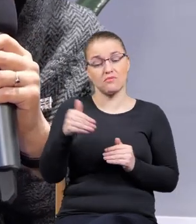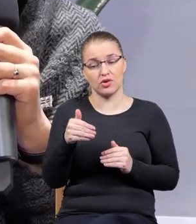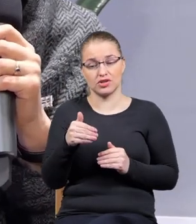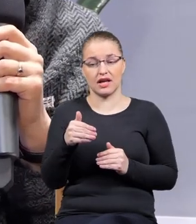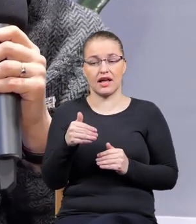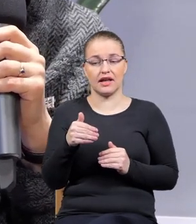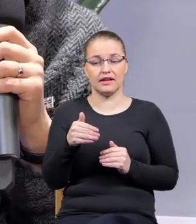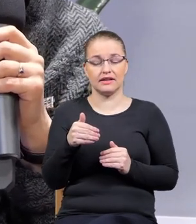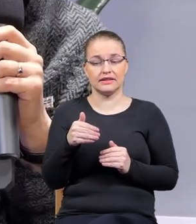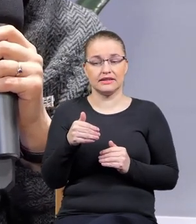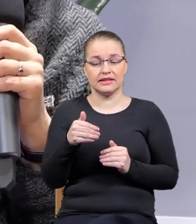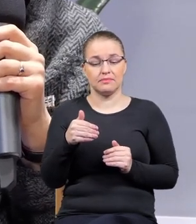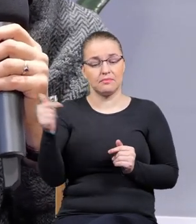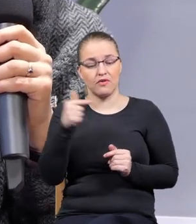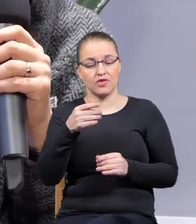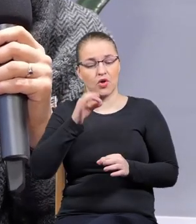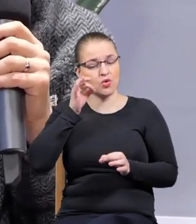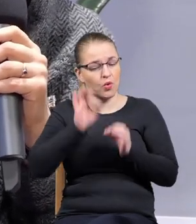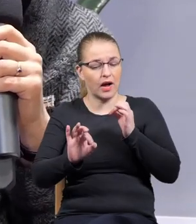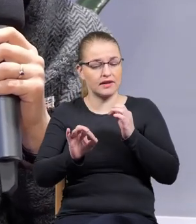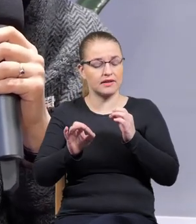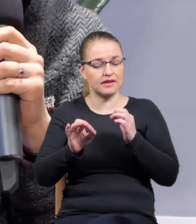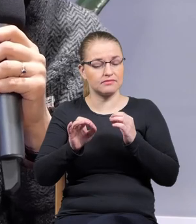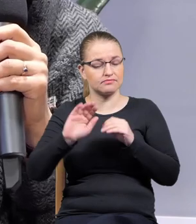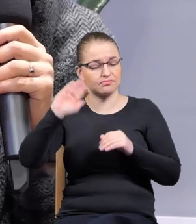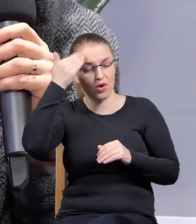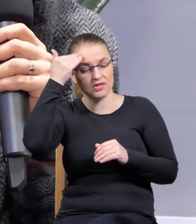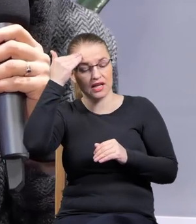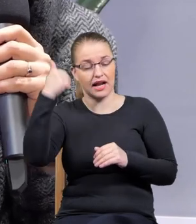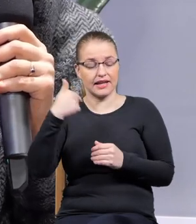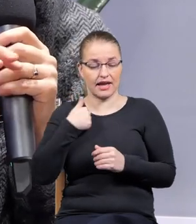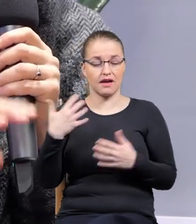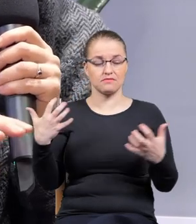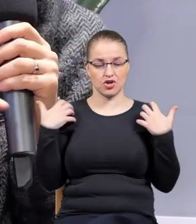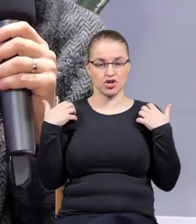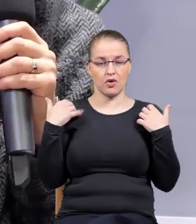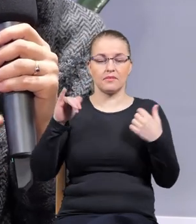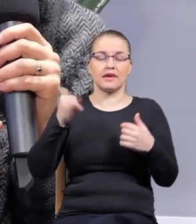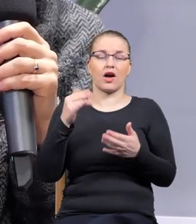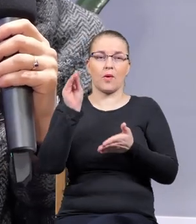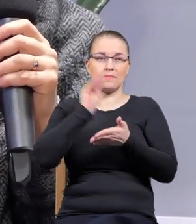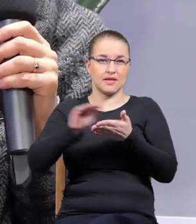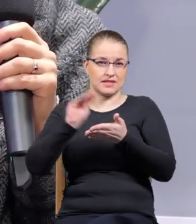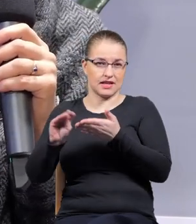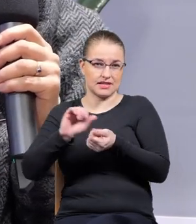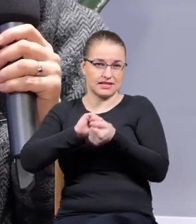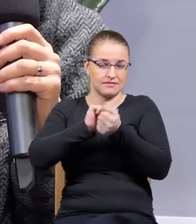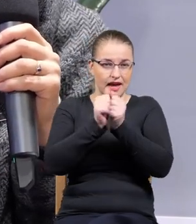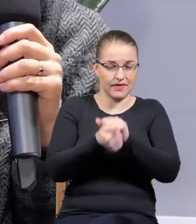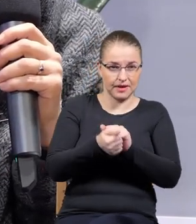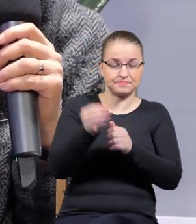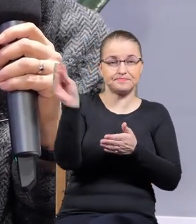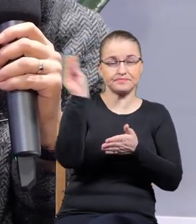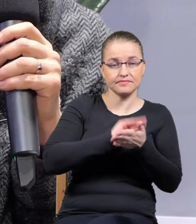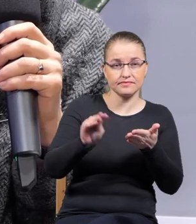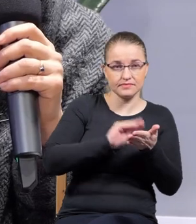powierzchowna, ale ja ją przeżyłam jako pisarka, przeżyłam tę zmianę od pisania takiego